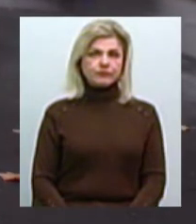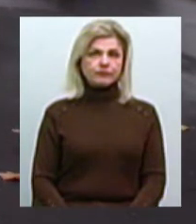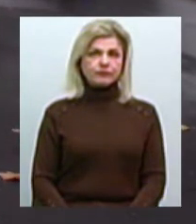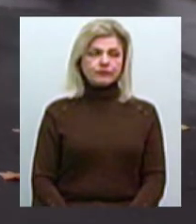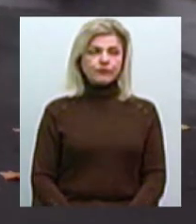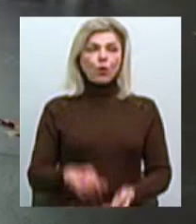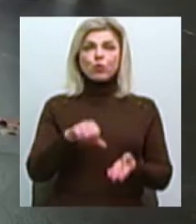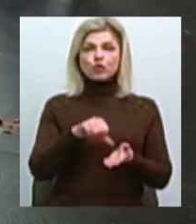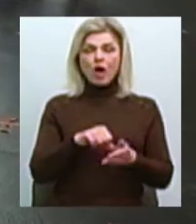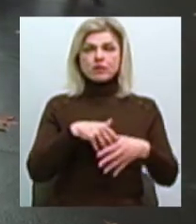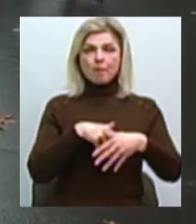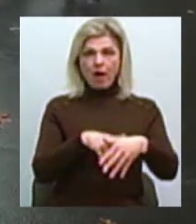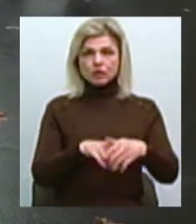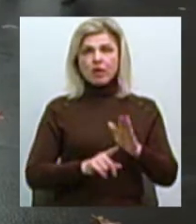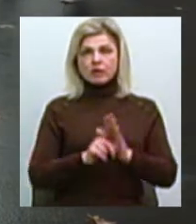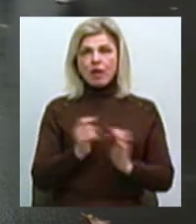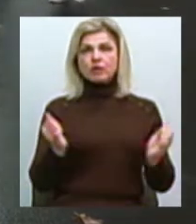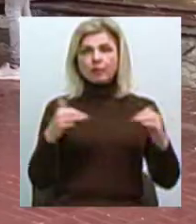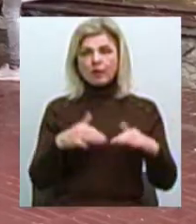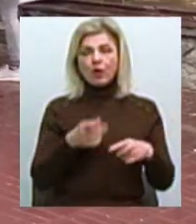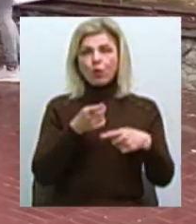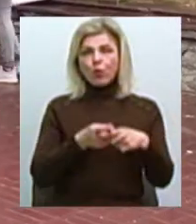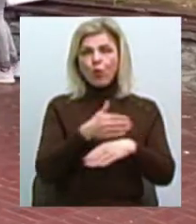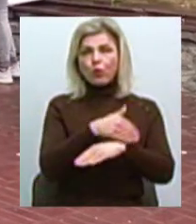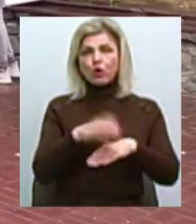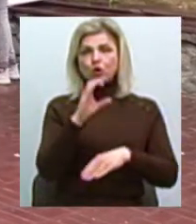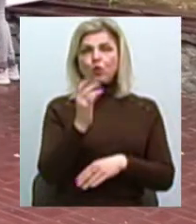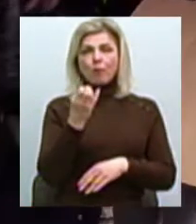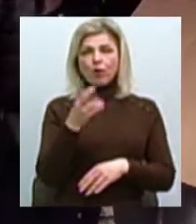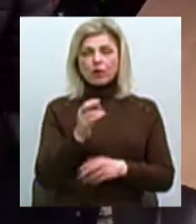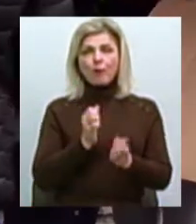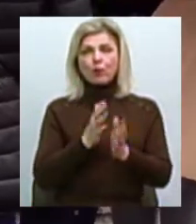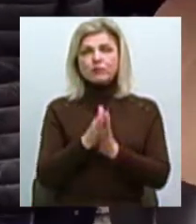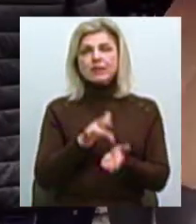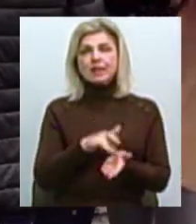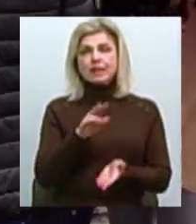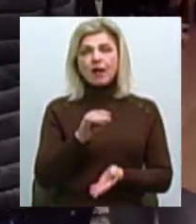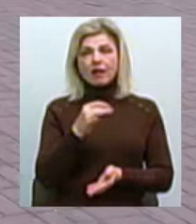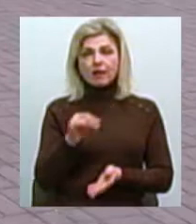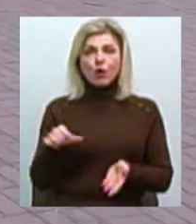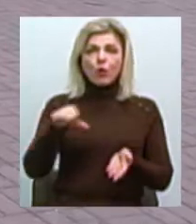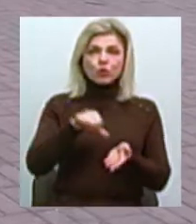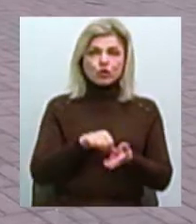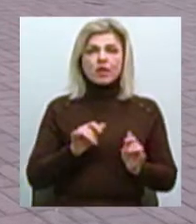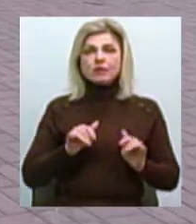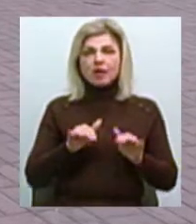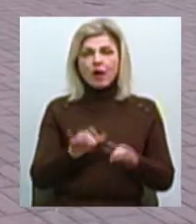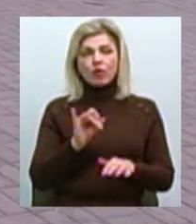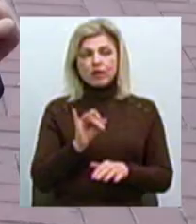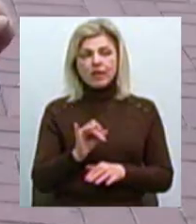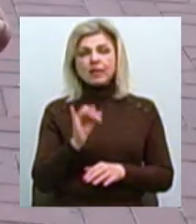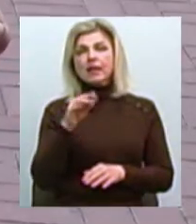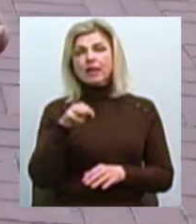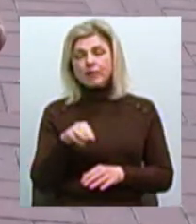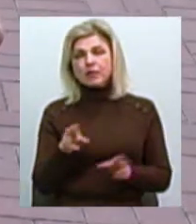Учасники маршу почали збиратися на розі вулиці Соборної та проспекту Центрального Долучились до заходу Інна Тимченко з